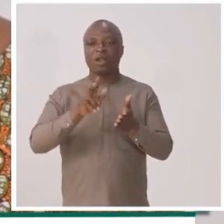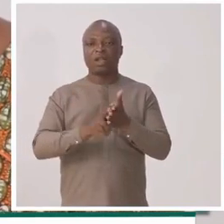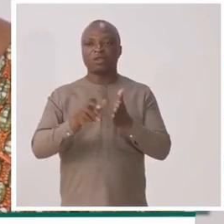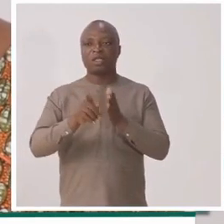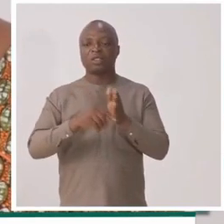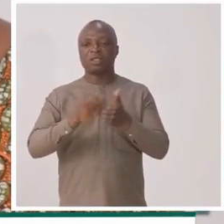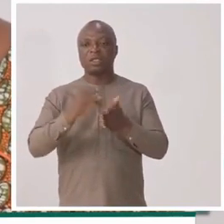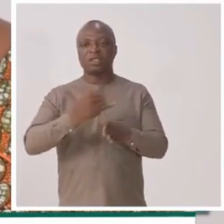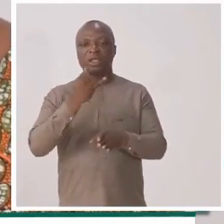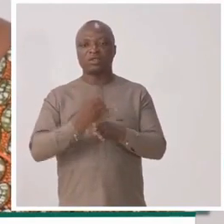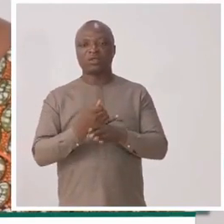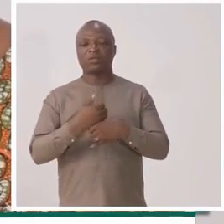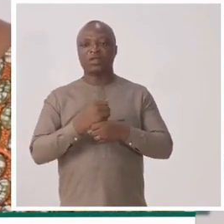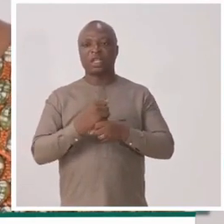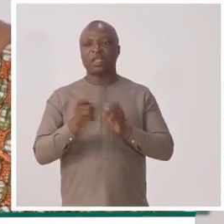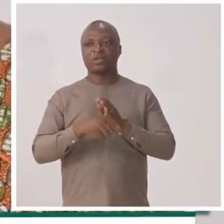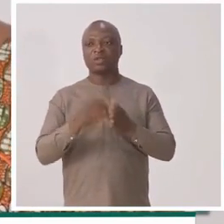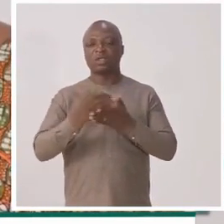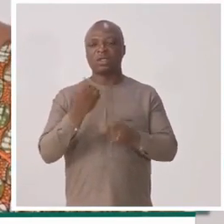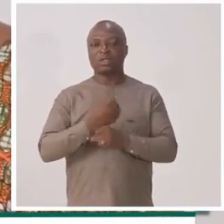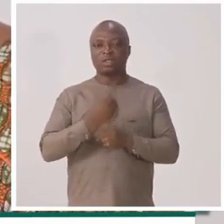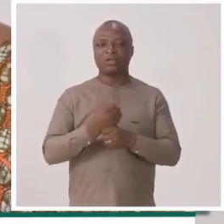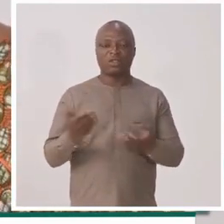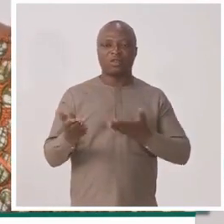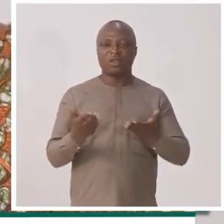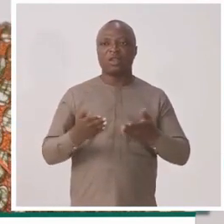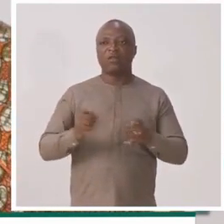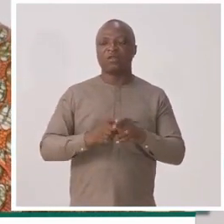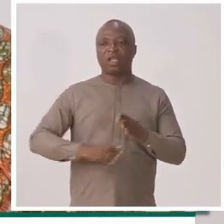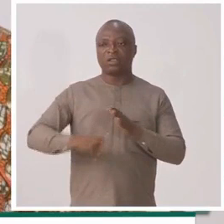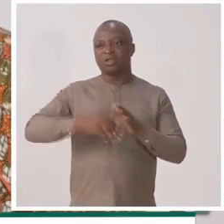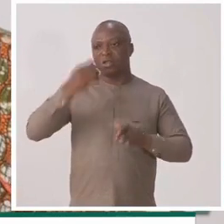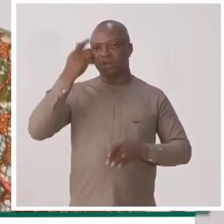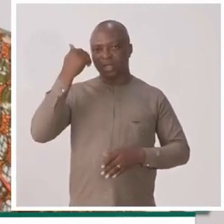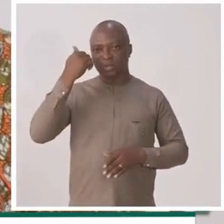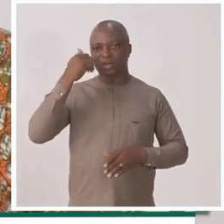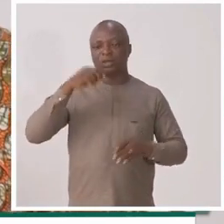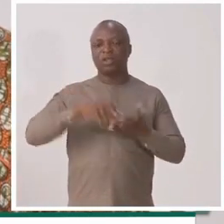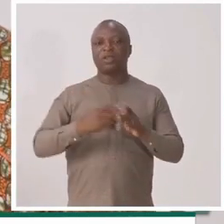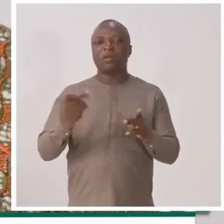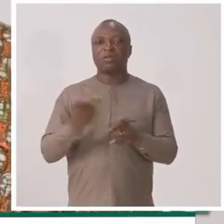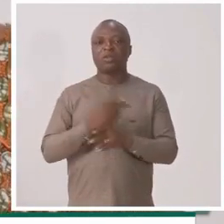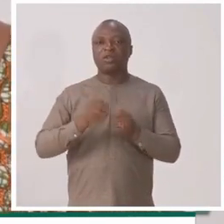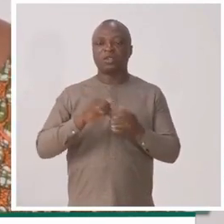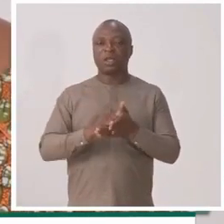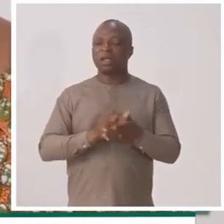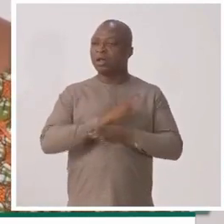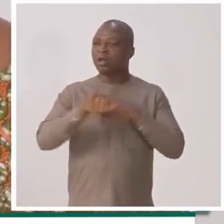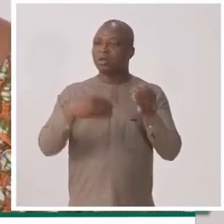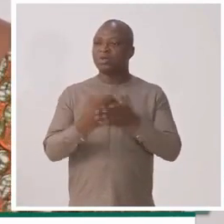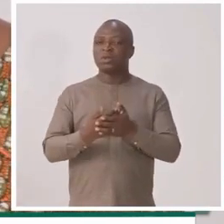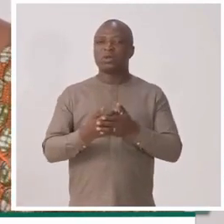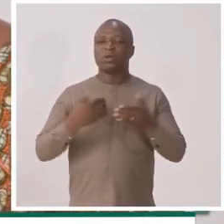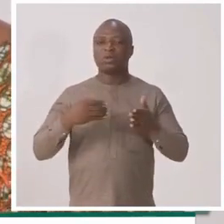rationaliser l'installation, l'implantation des stations-services. Il faut la rationaliser parce que ce sont des produits auxquels